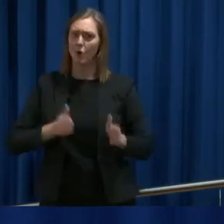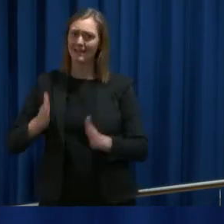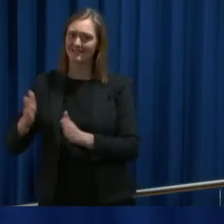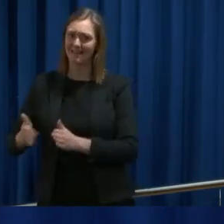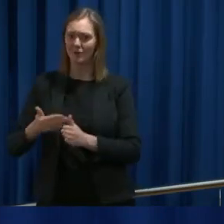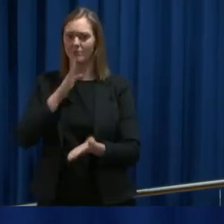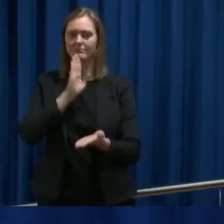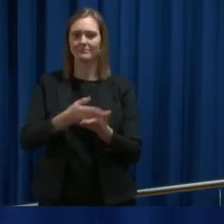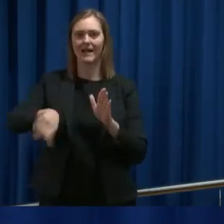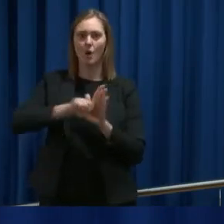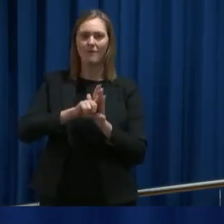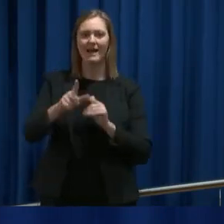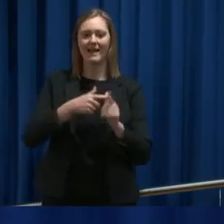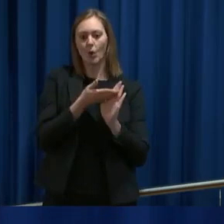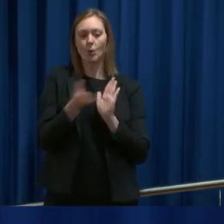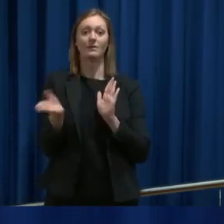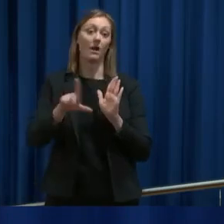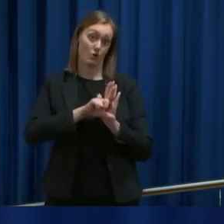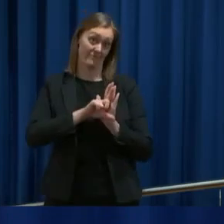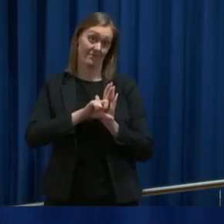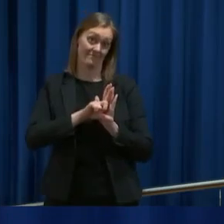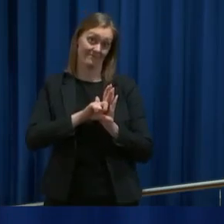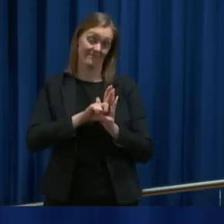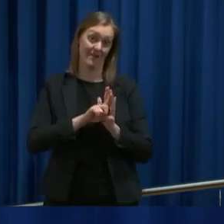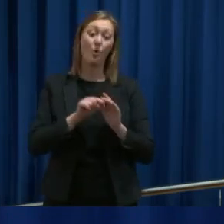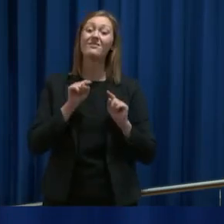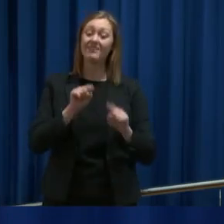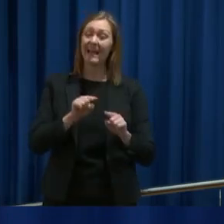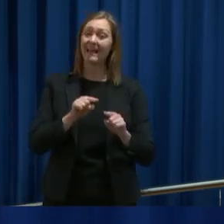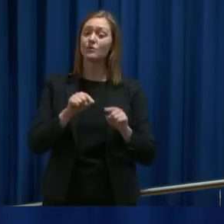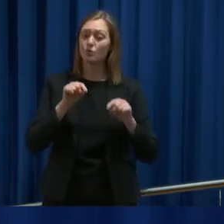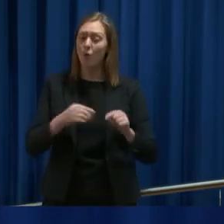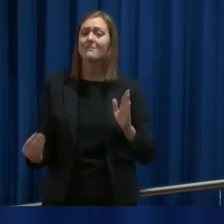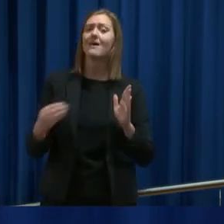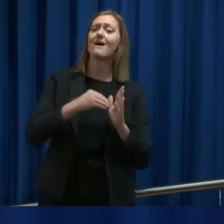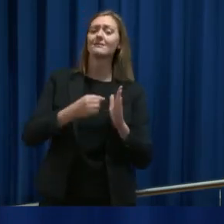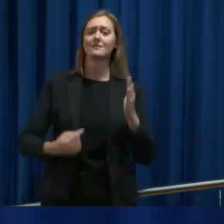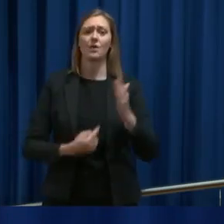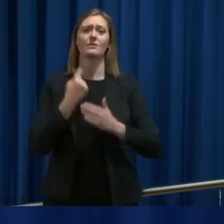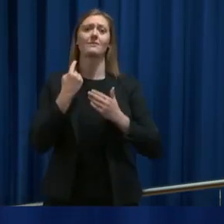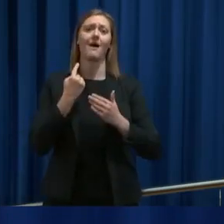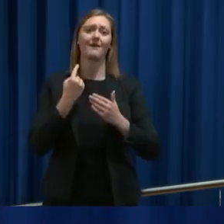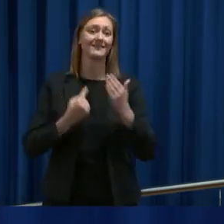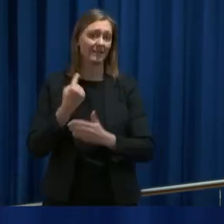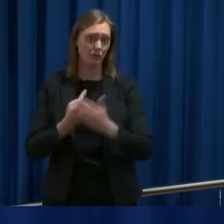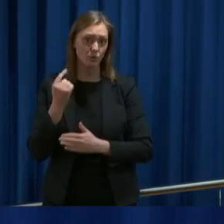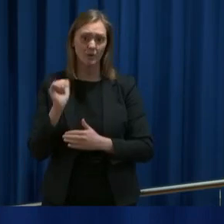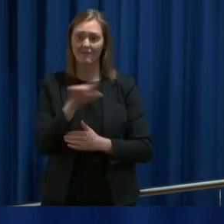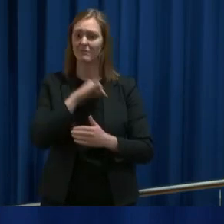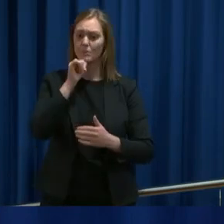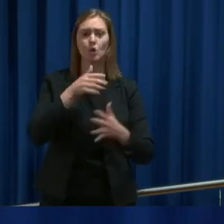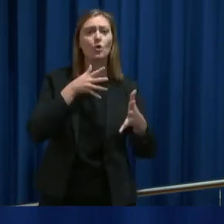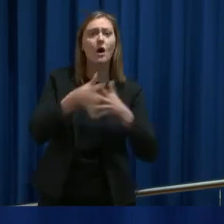lov eller unntak fra en lov. Og i dette er en ekstraordinær situasjon der vi har behov for å handle